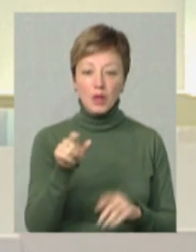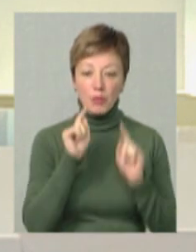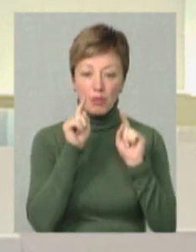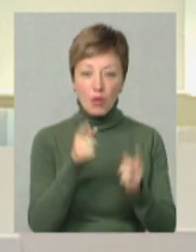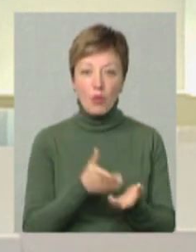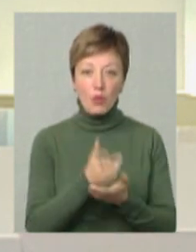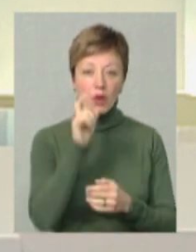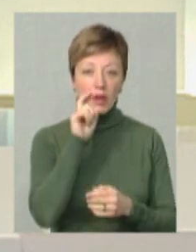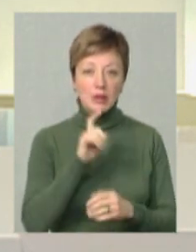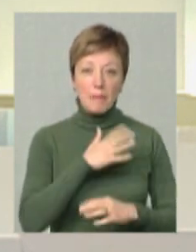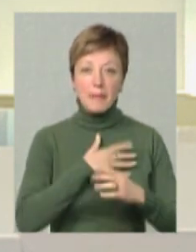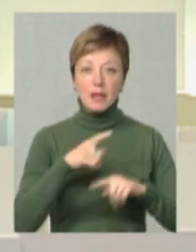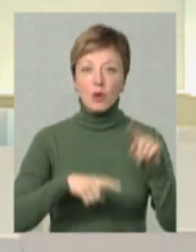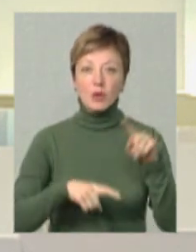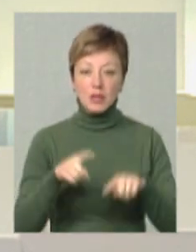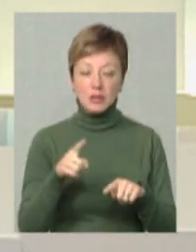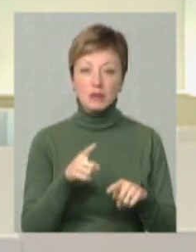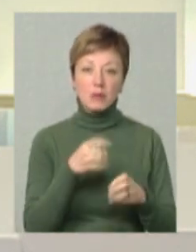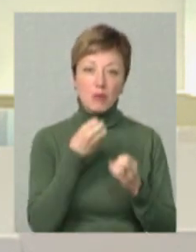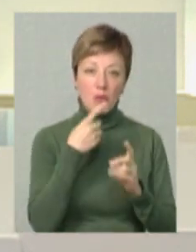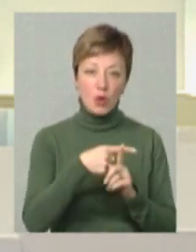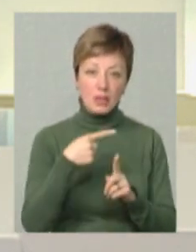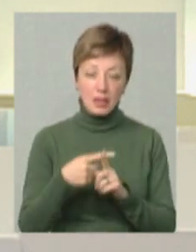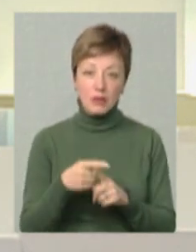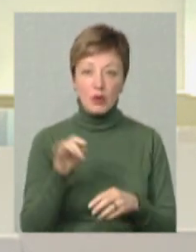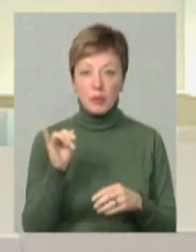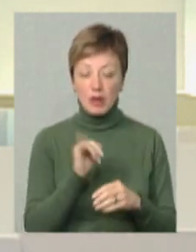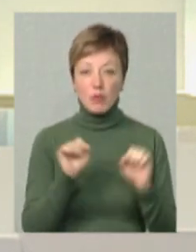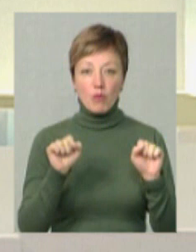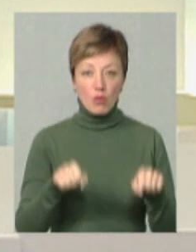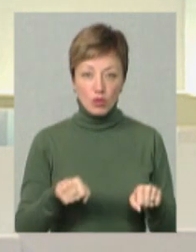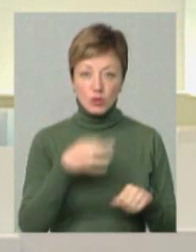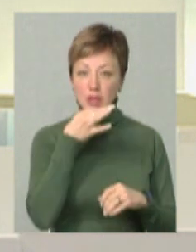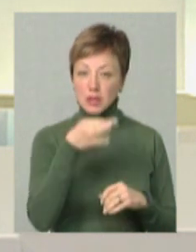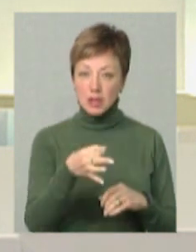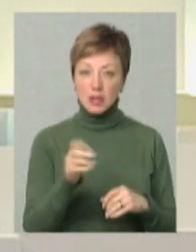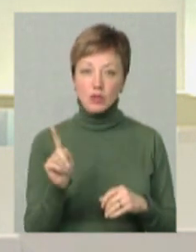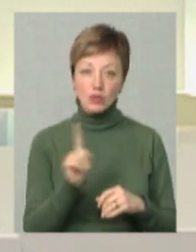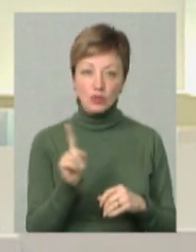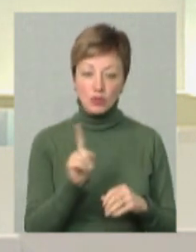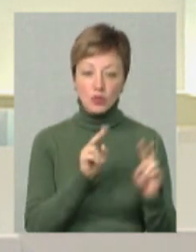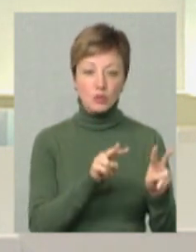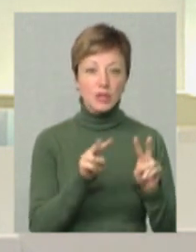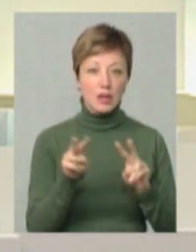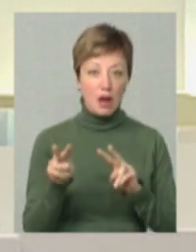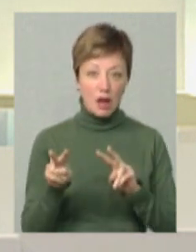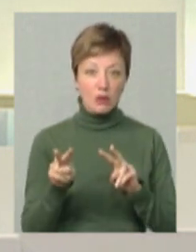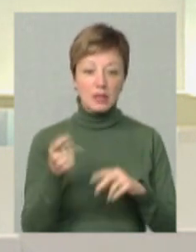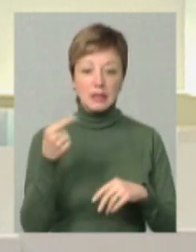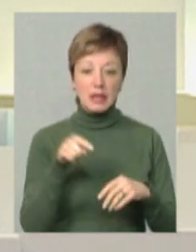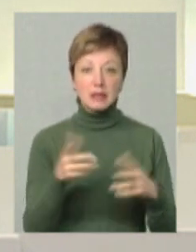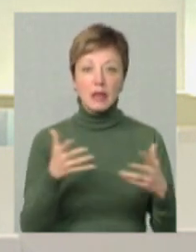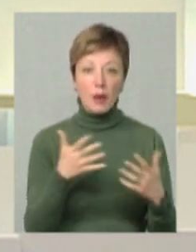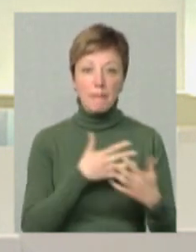патріотична, всі патріотично налаштовані, з позитивом. І можу сказати, що спостерігаючи те, з яким